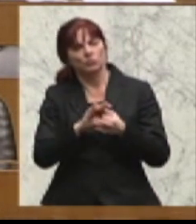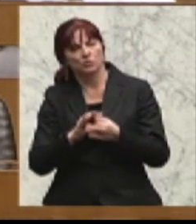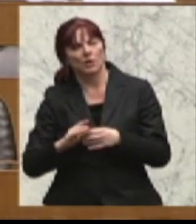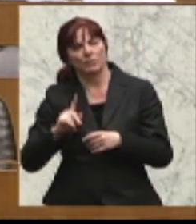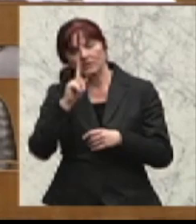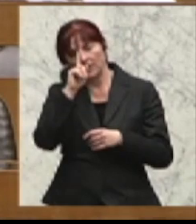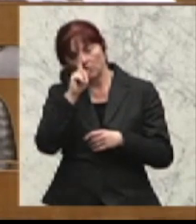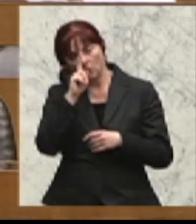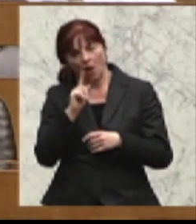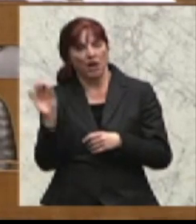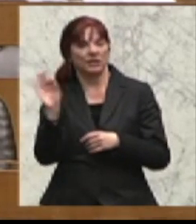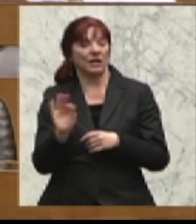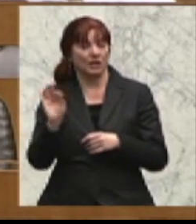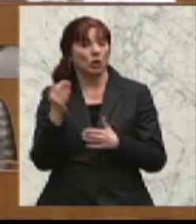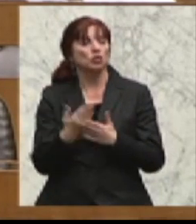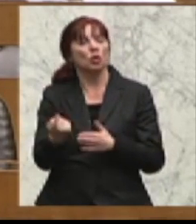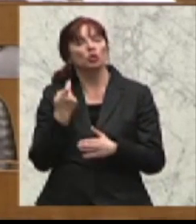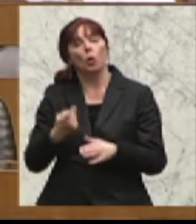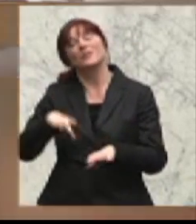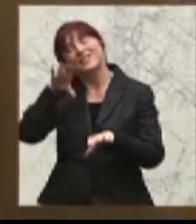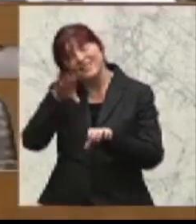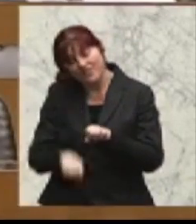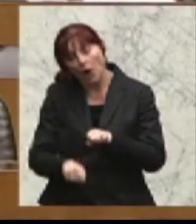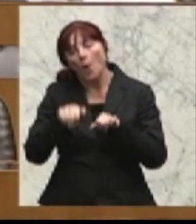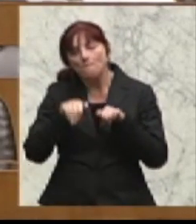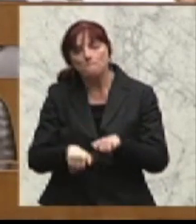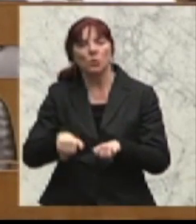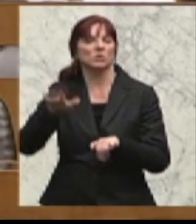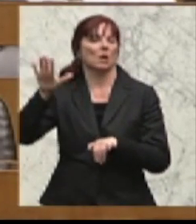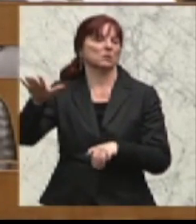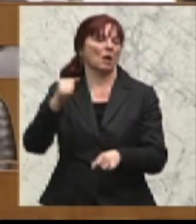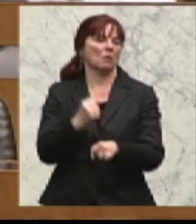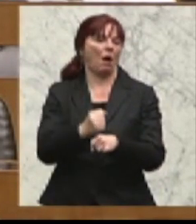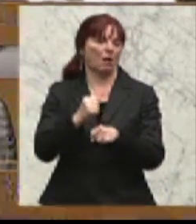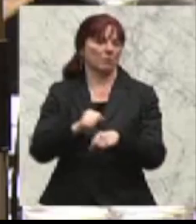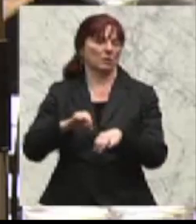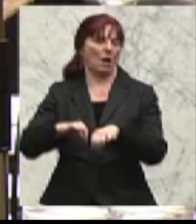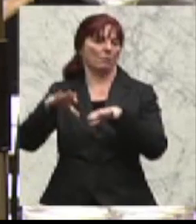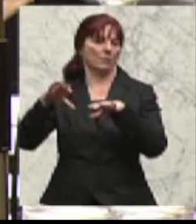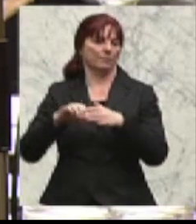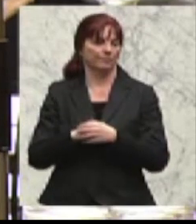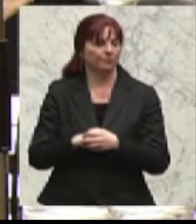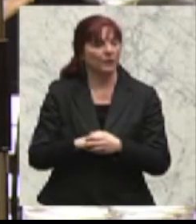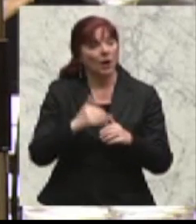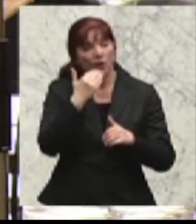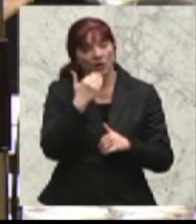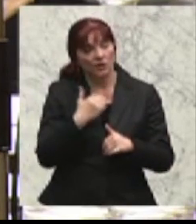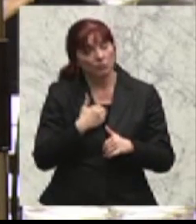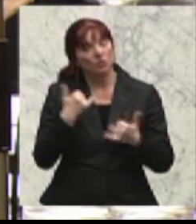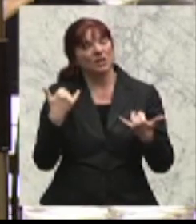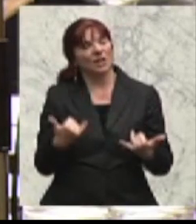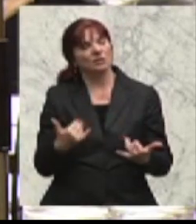zwingenden Suspendierung des Bediensteten kommen soll. Ich darf Ihnen meinen Unmut darüber zur Kenntnis bringen und stehe damit wohl